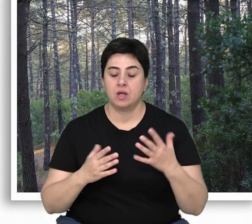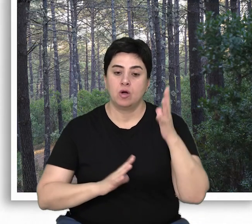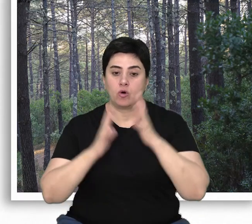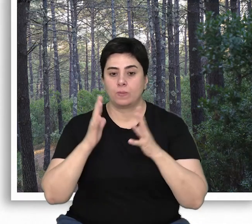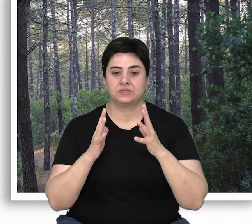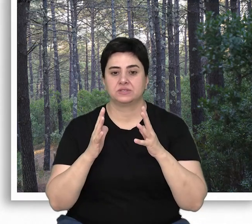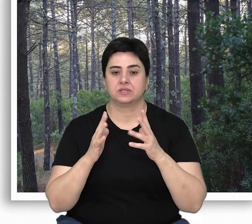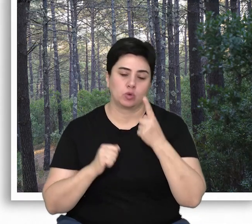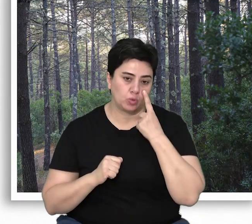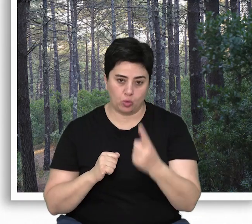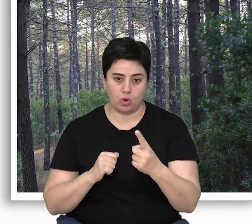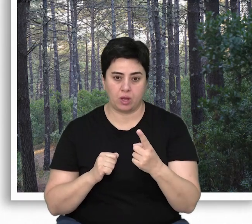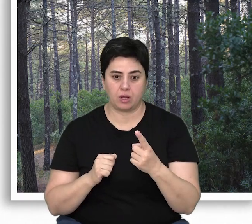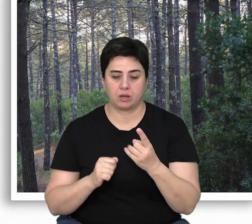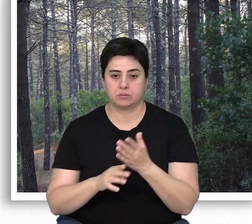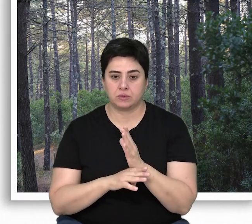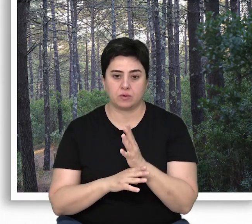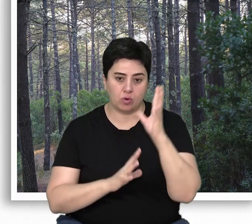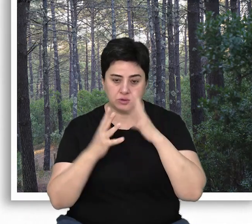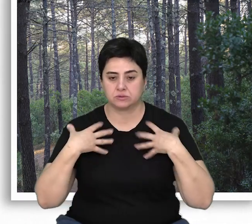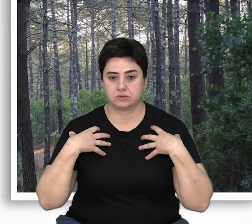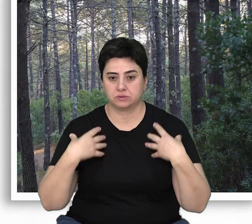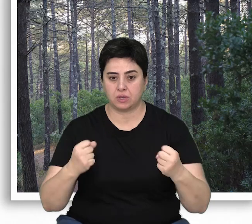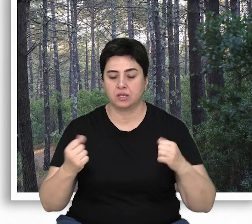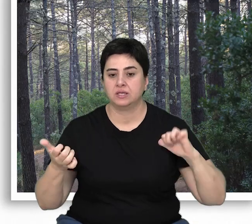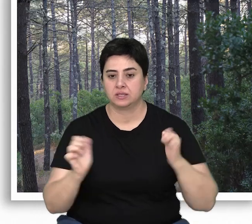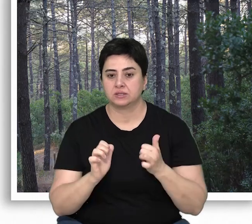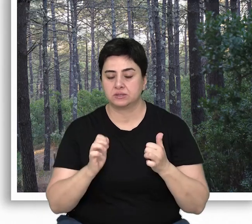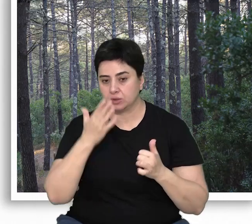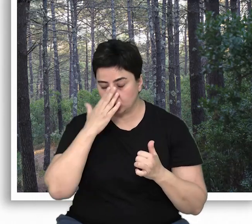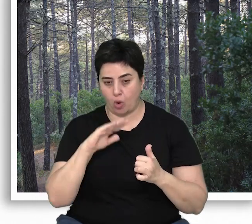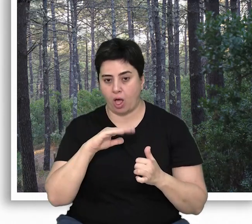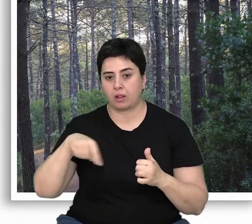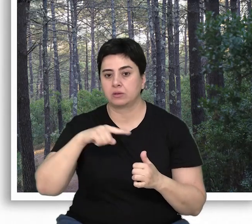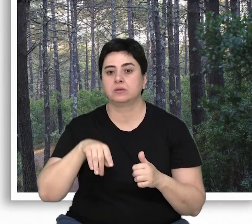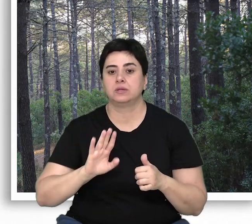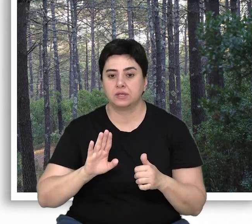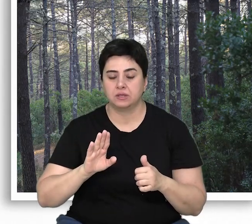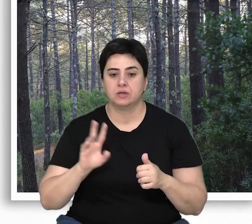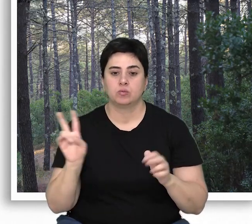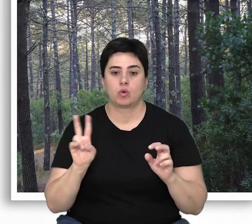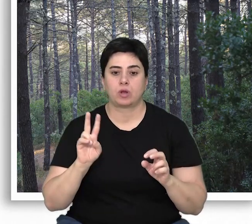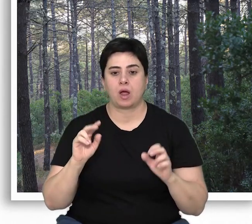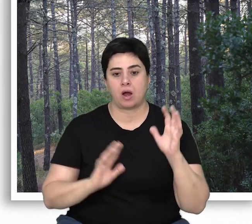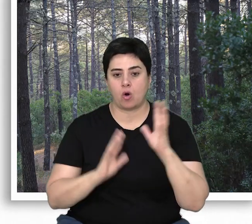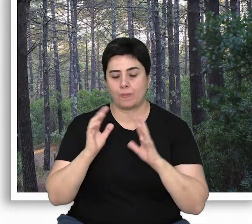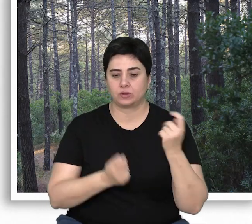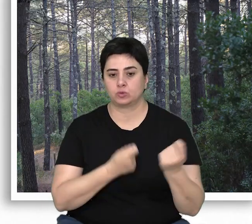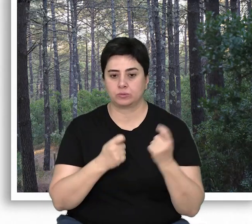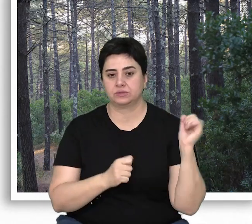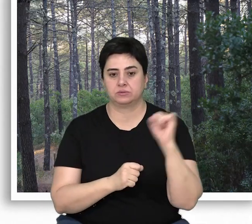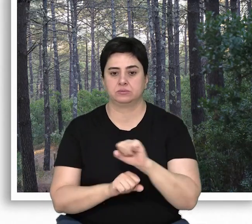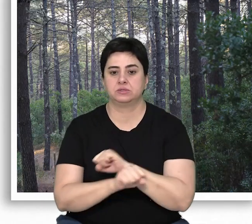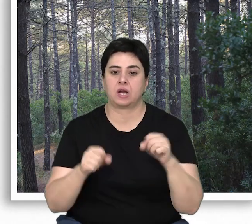Hatta ormancılık literatüründe gerçekte mevcut orman sağlığı krizinin sebebi doğal dinamikler değil, modern ormancılık